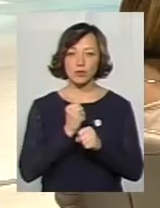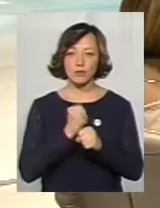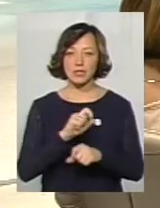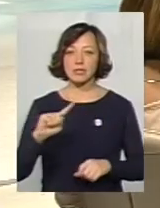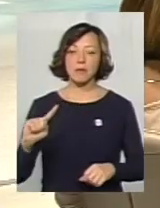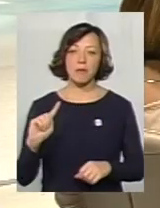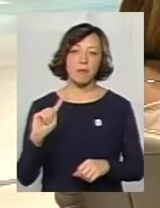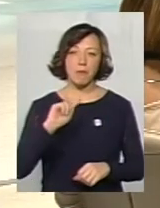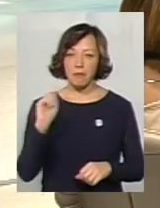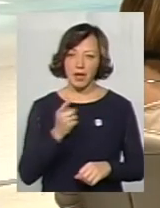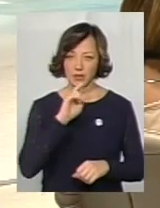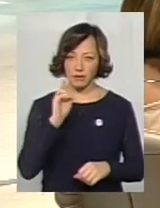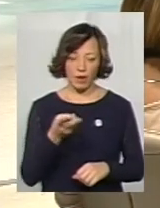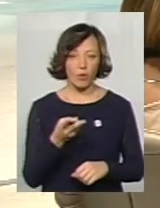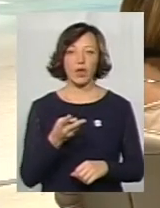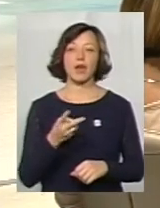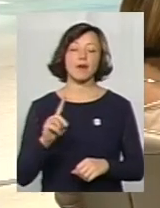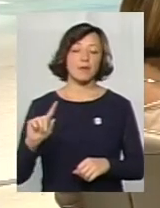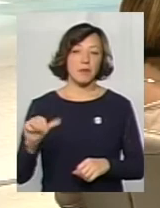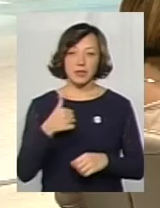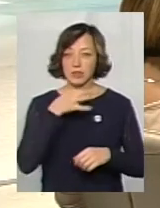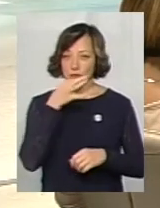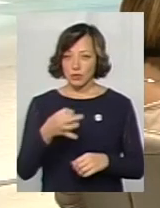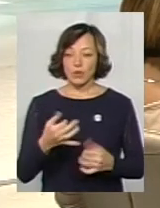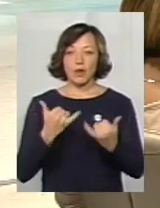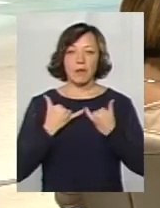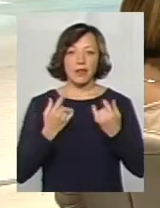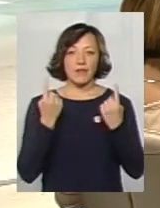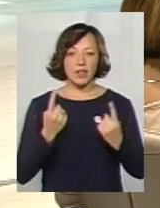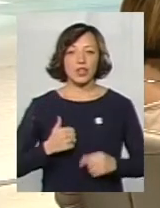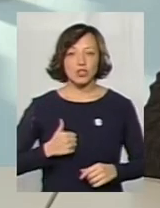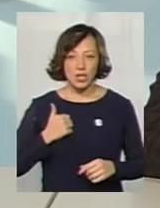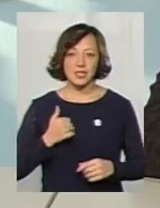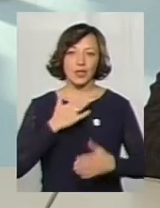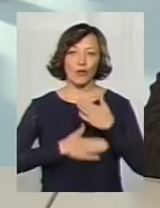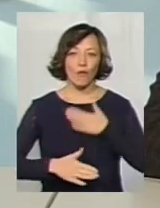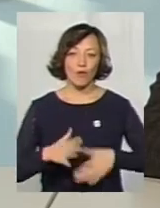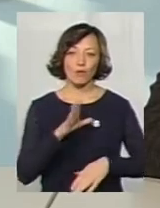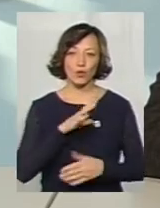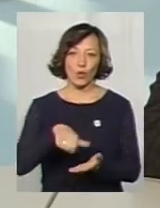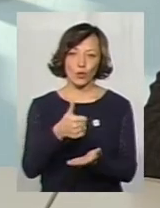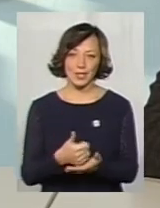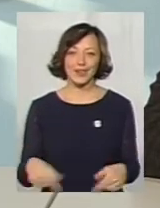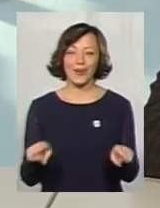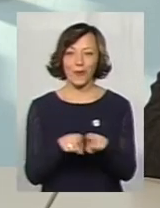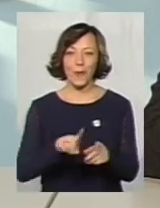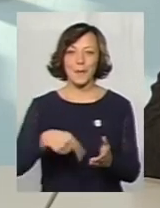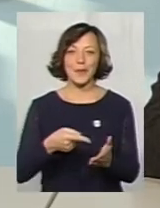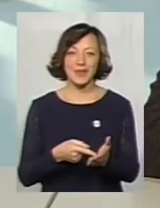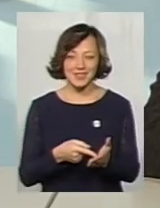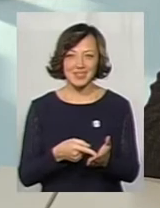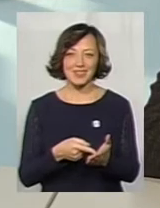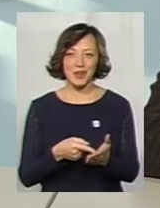за перших два роки. Насамперед, скажу, що для мене велика честь і велике, насправді, задоволення бути очільником такого міста,